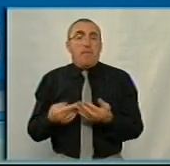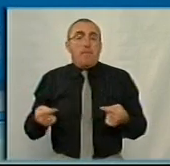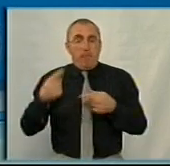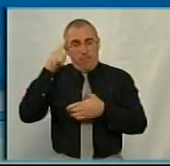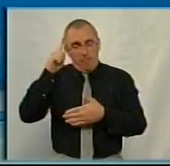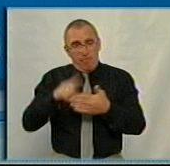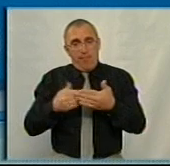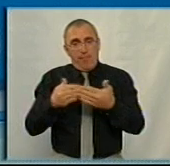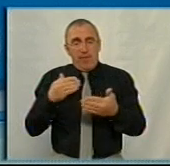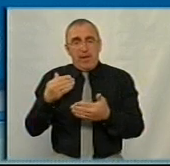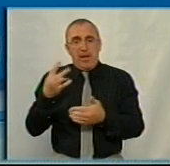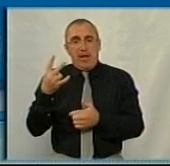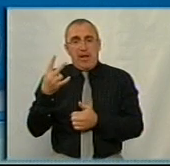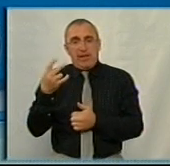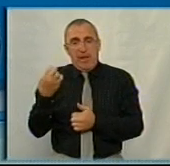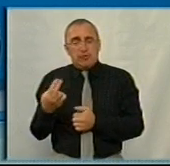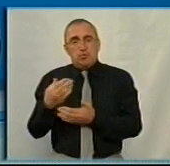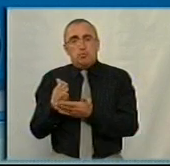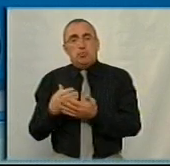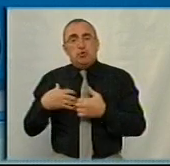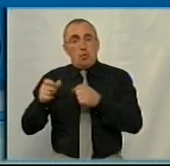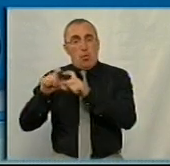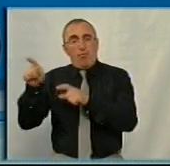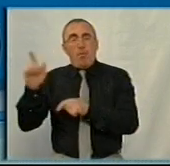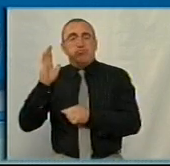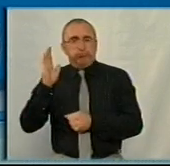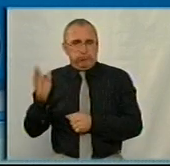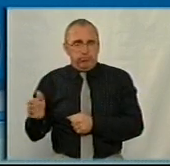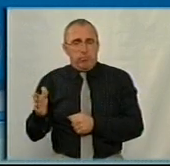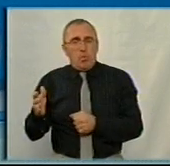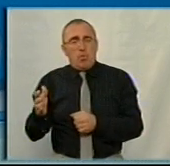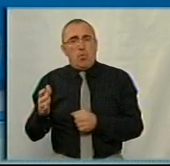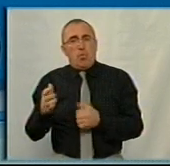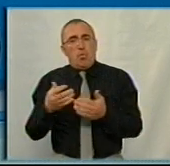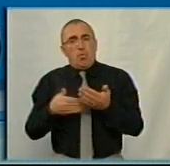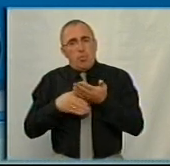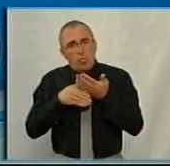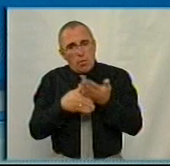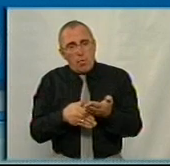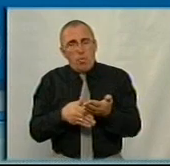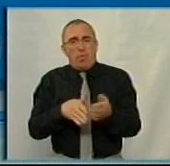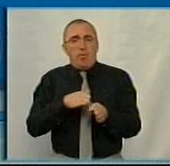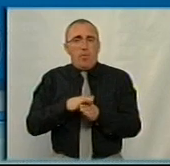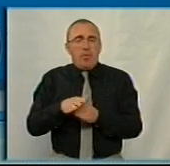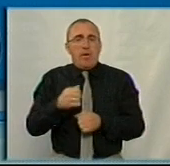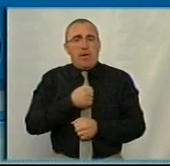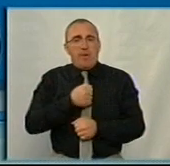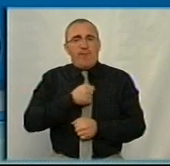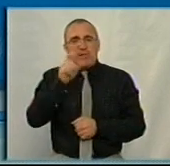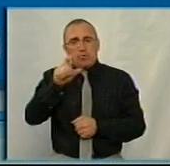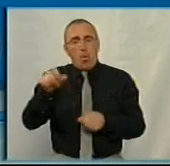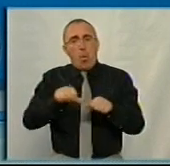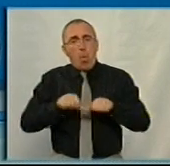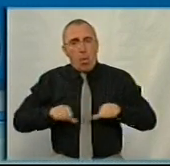від Національної служби здоров'я. Мова йде про утримання чи допомогу утримання військових комісій,